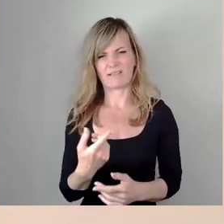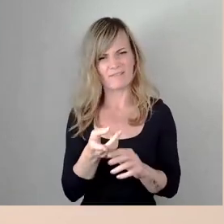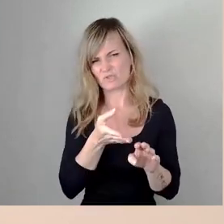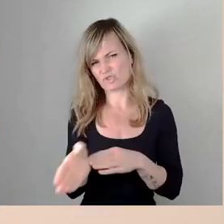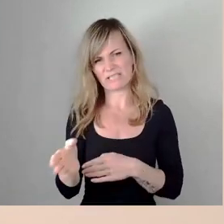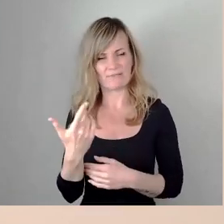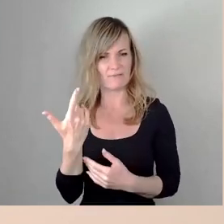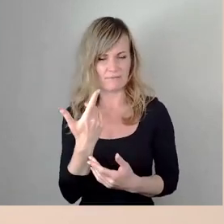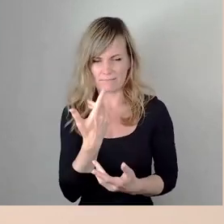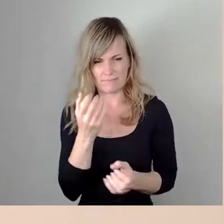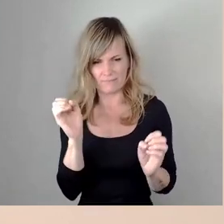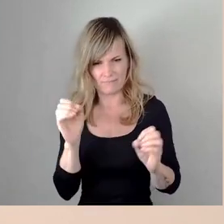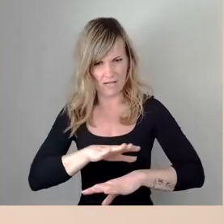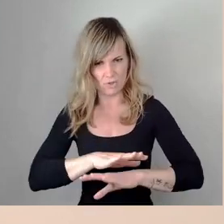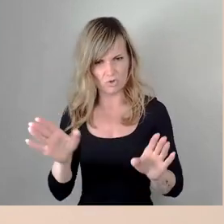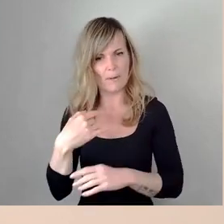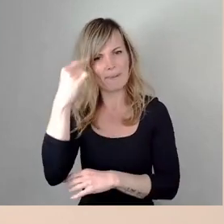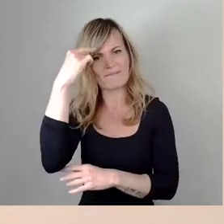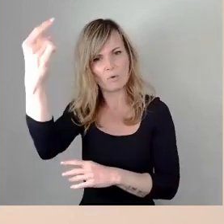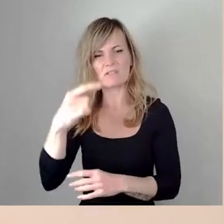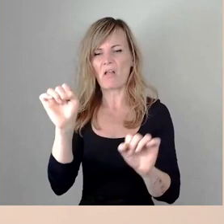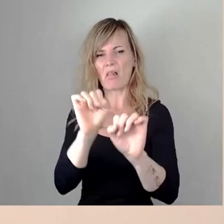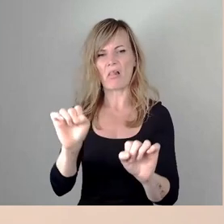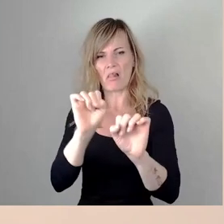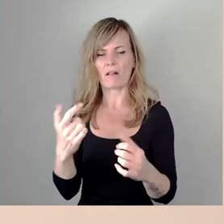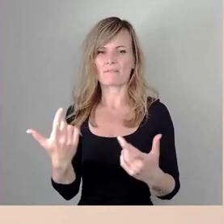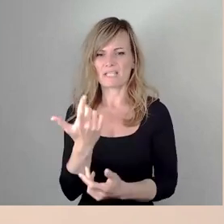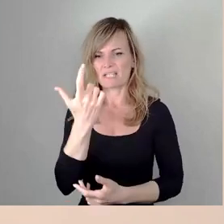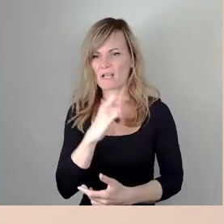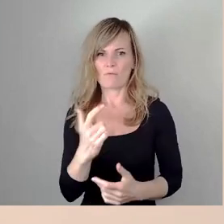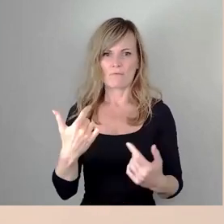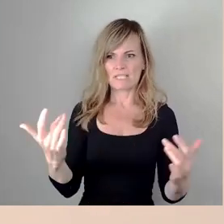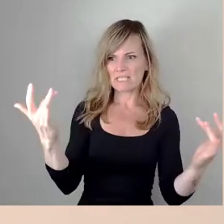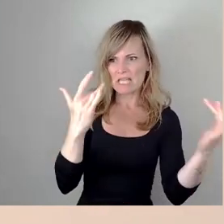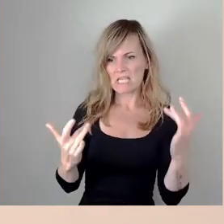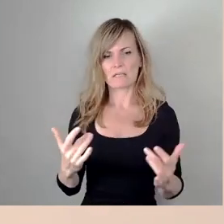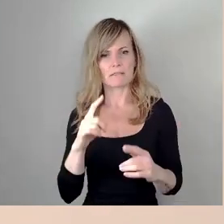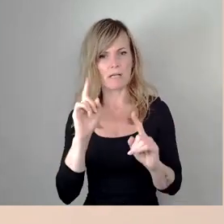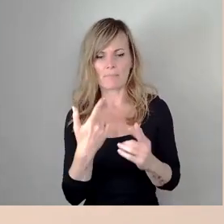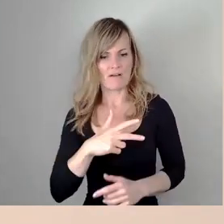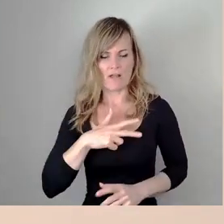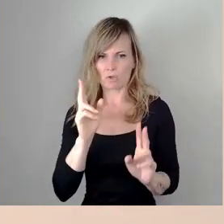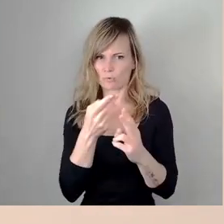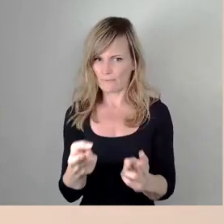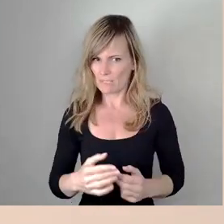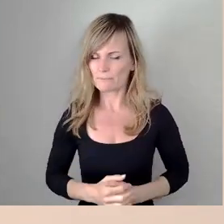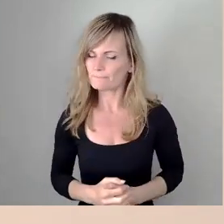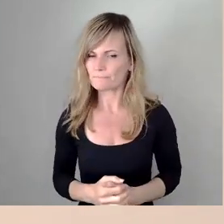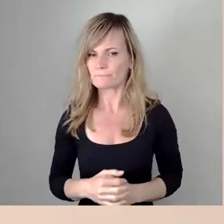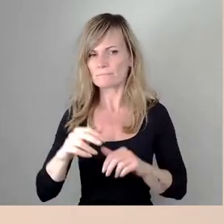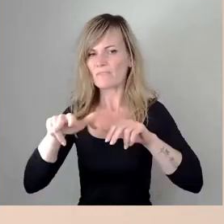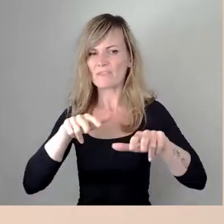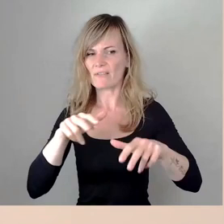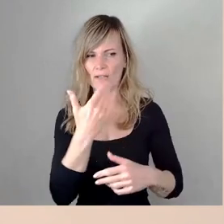um bewusst hier sozusagen Stimmung zu machen hat aber nichts mit der Realität zu tun mit dem Verwaltungshandeln und der